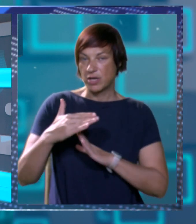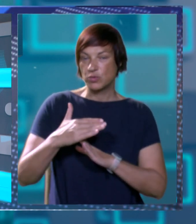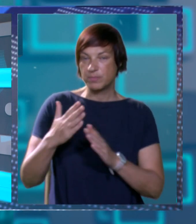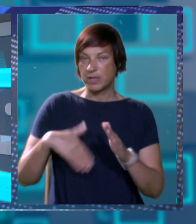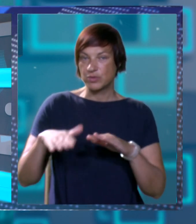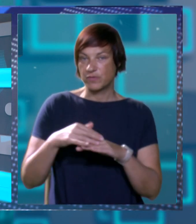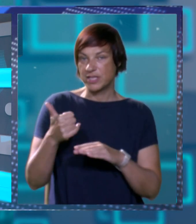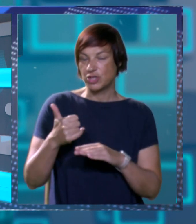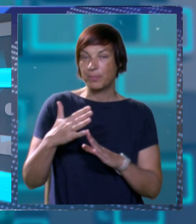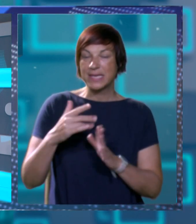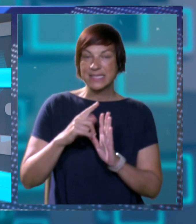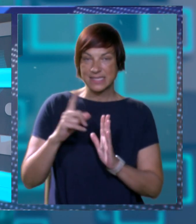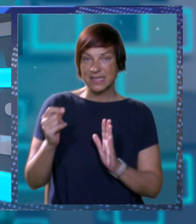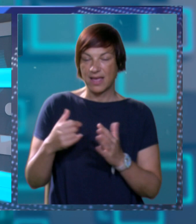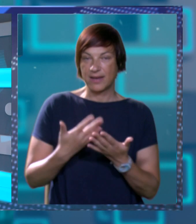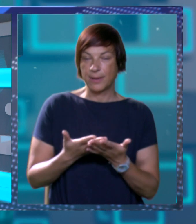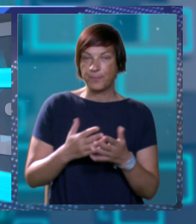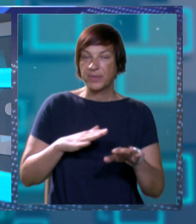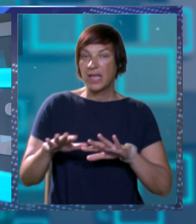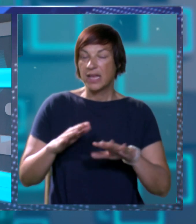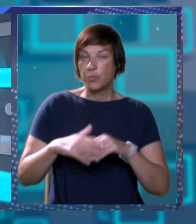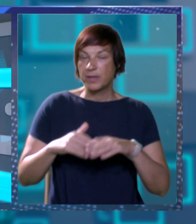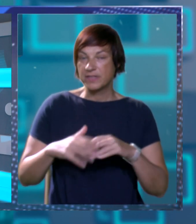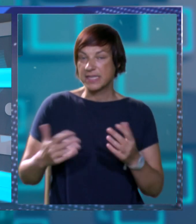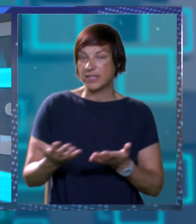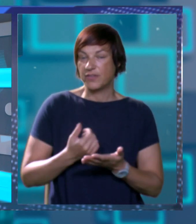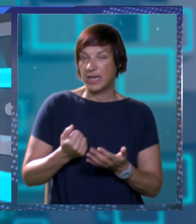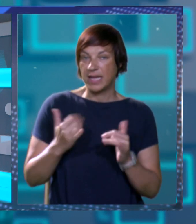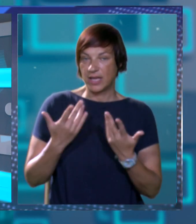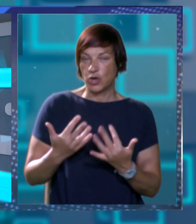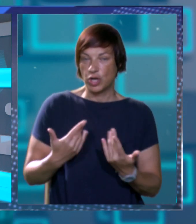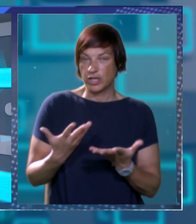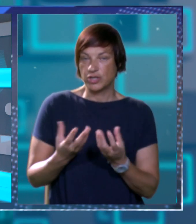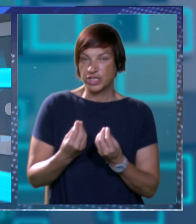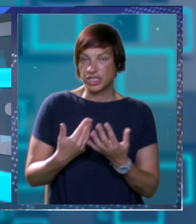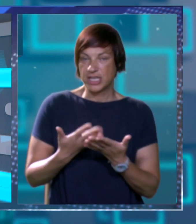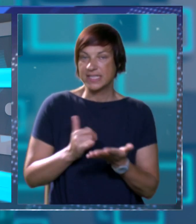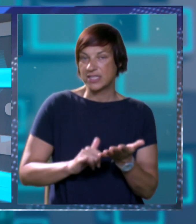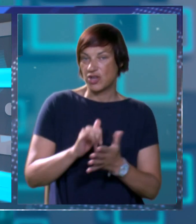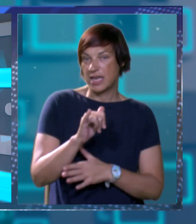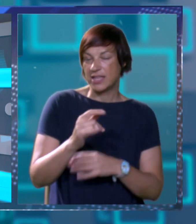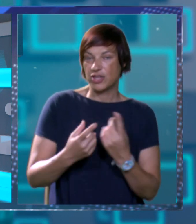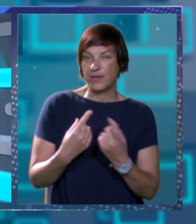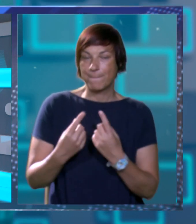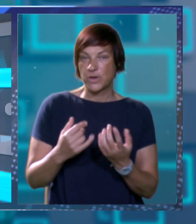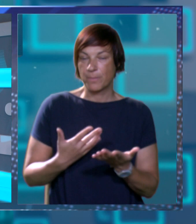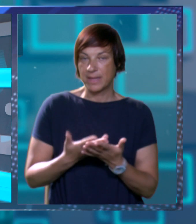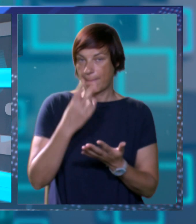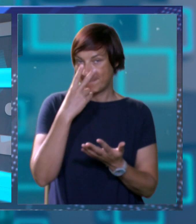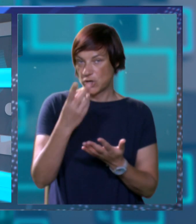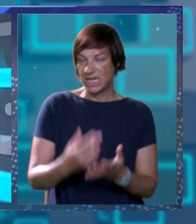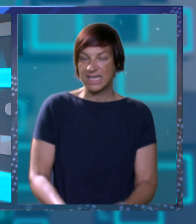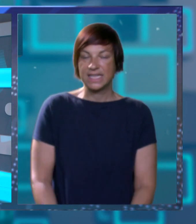pauzu nešto veću od mjesec dana. Je li uprava zadovoljna postignutim, ali i koliko će često nevedeni letovi prometovati nebom,